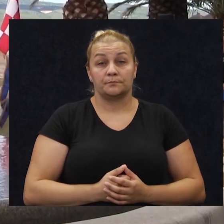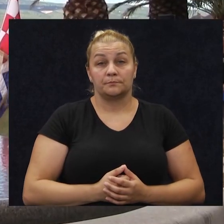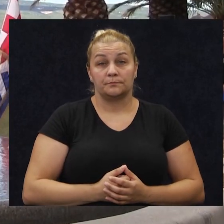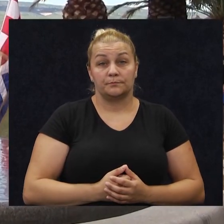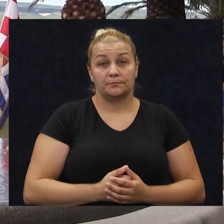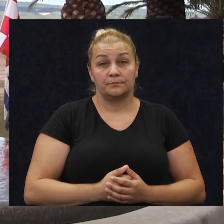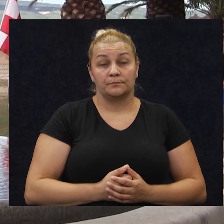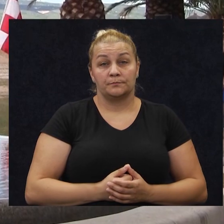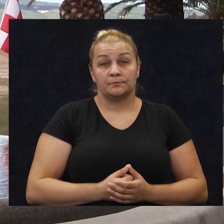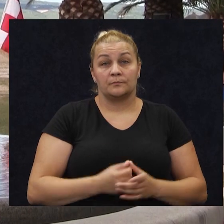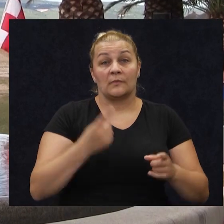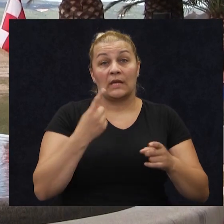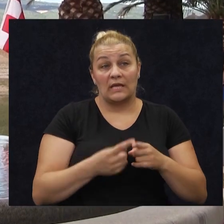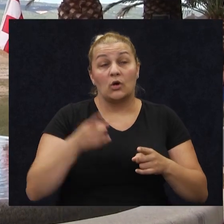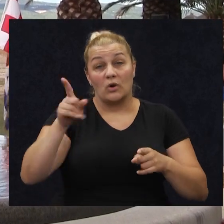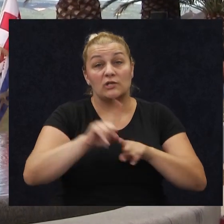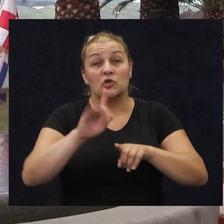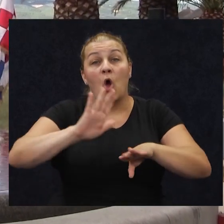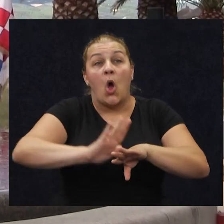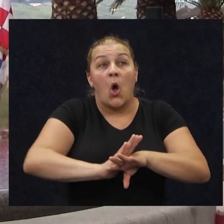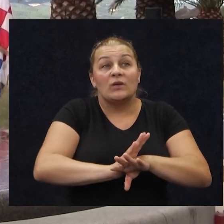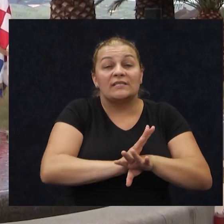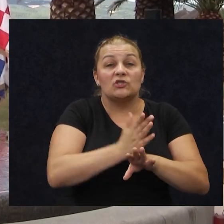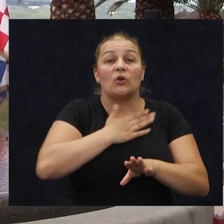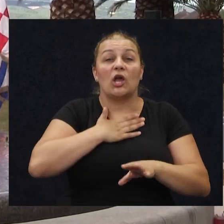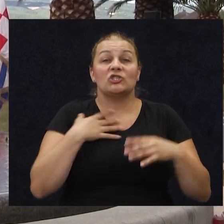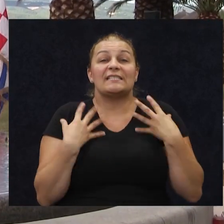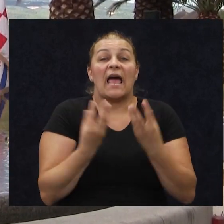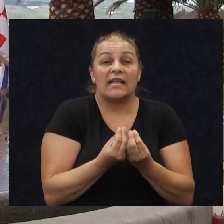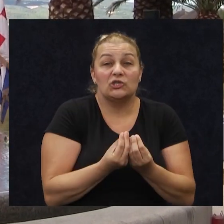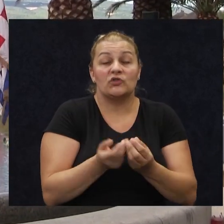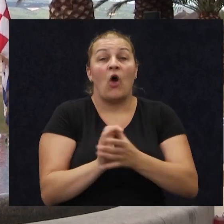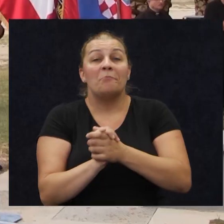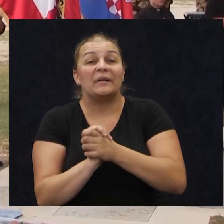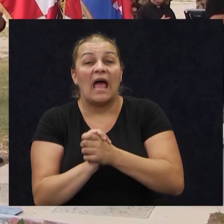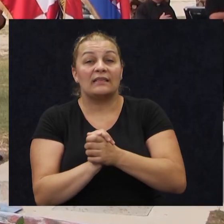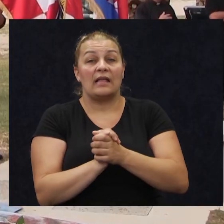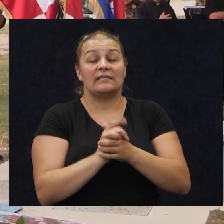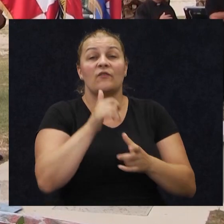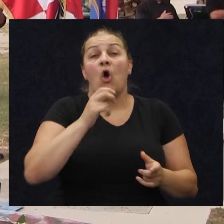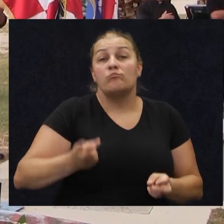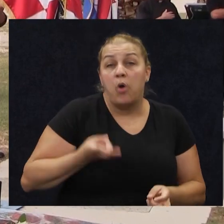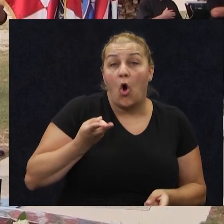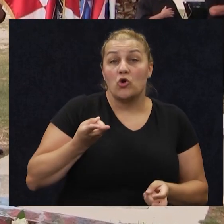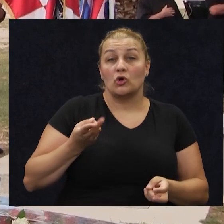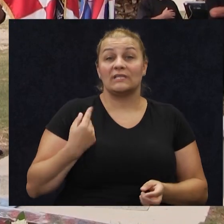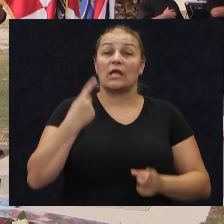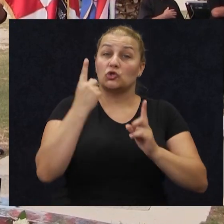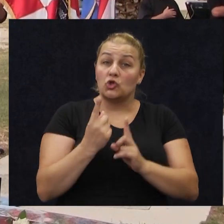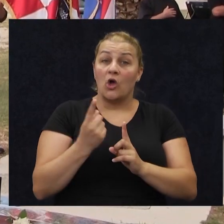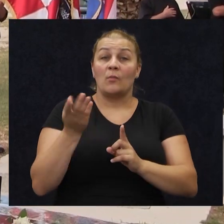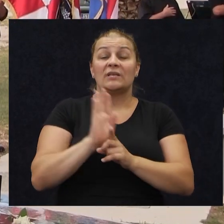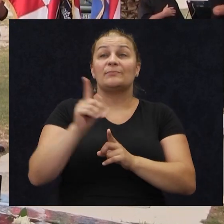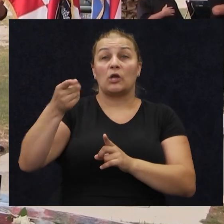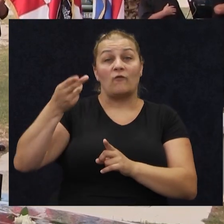jer vjerojatno i oni osjećaju to, nekako naše zajedništvo, prijateljstvo, taj je nekakav ponos, dok stojimo ispred tog spomenika,